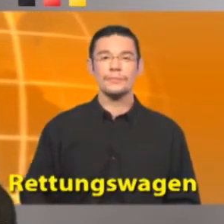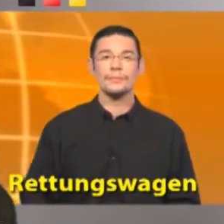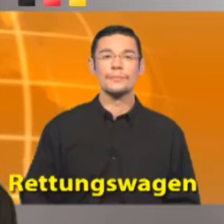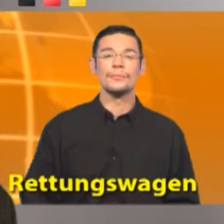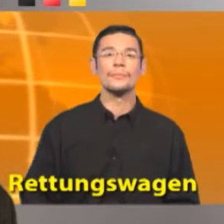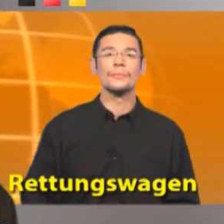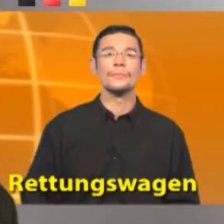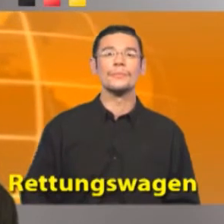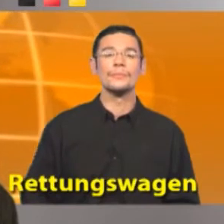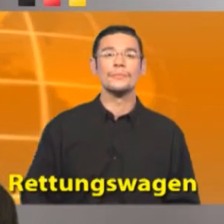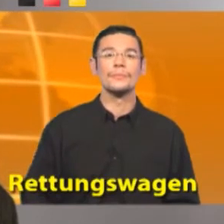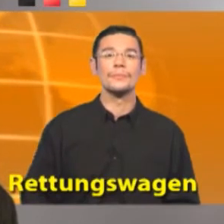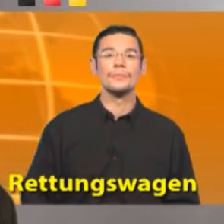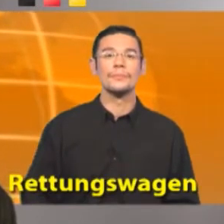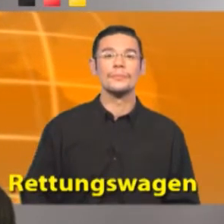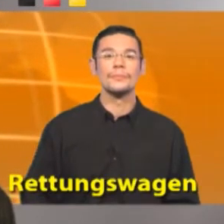Ambulancia